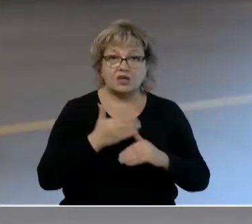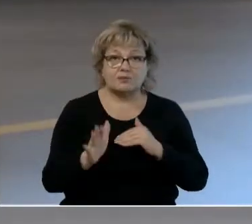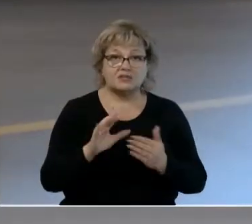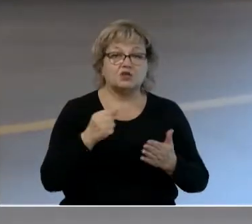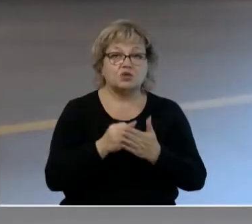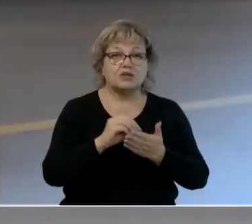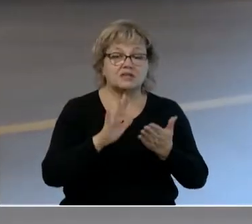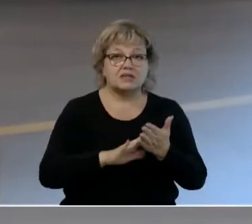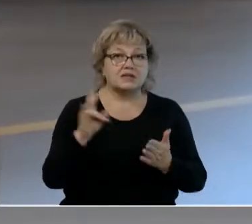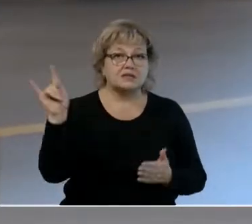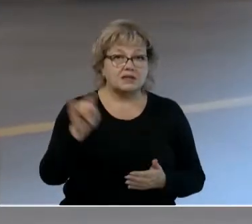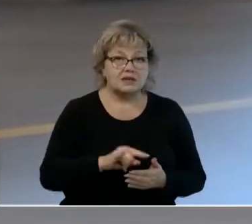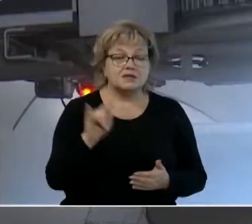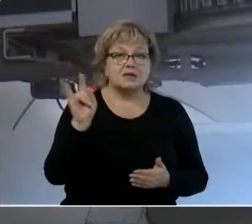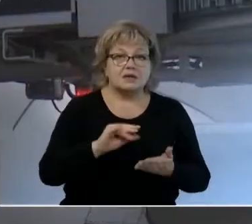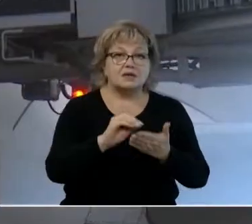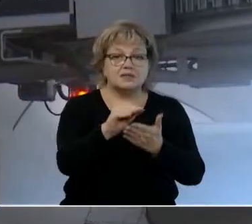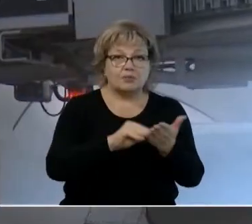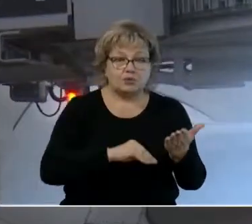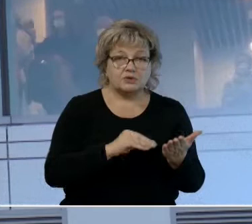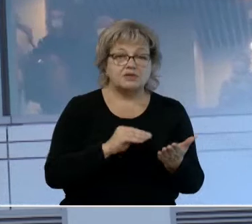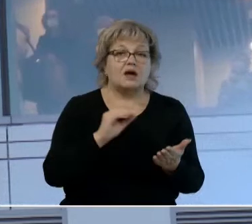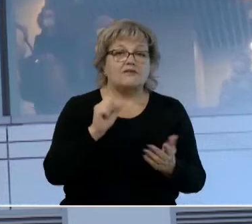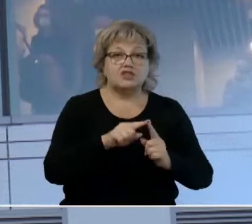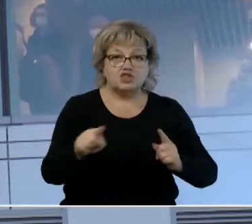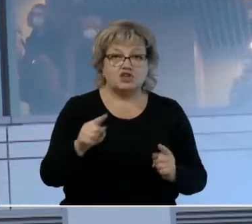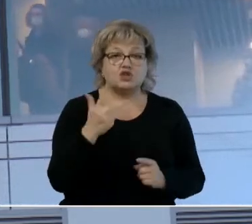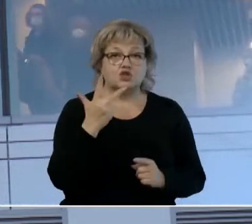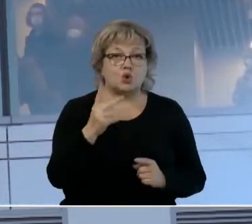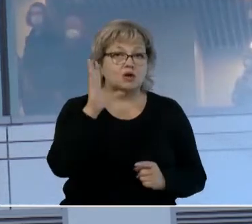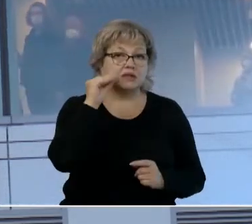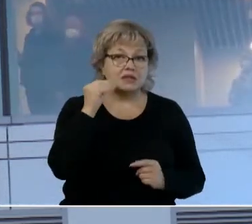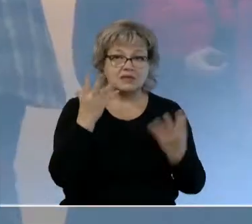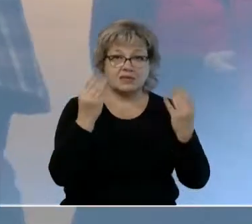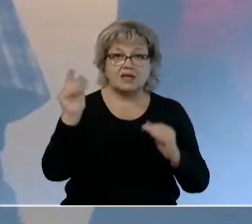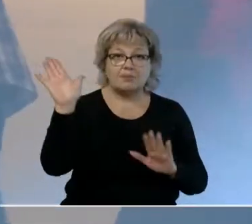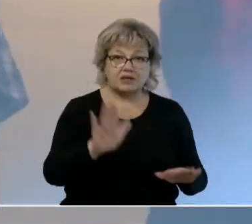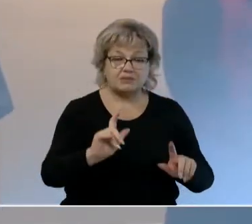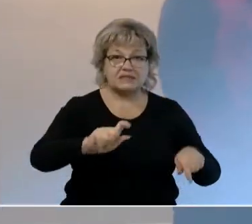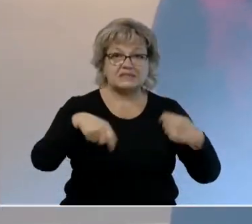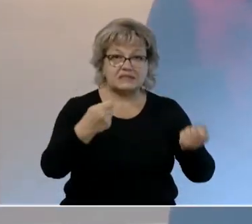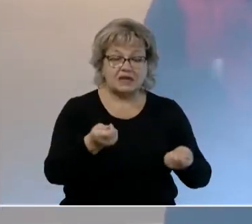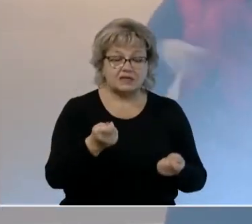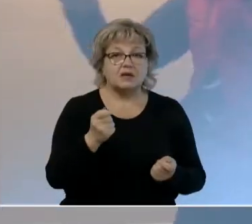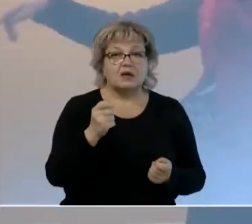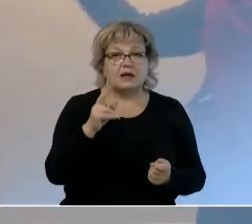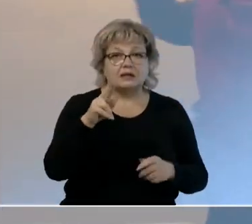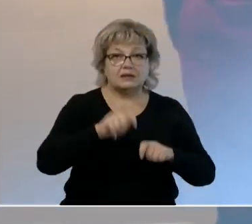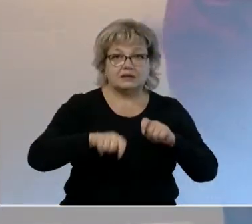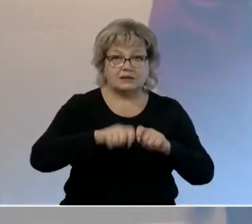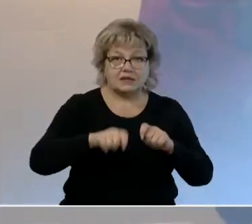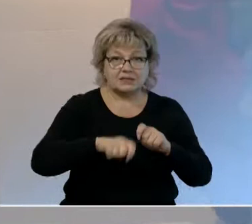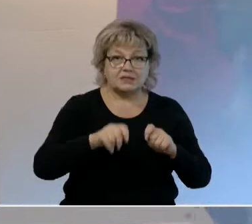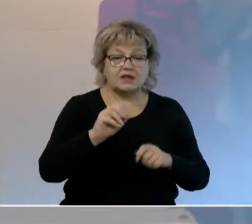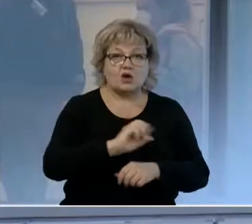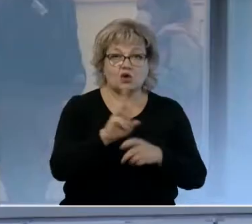И заполнить анкету прибывающего на борту самолета. А в течение трех календарных дней со дня прибытия сдать тест на коронавирус методом ПЦР